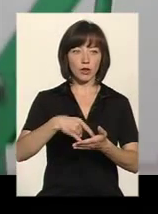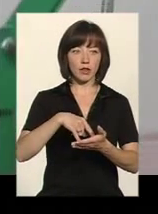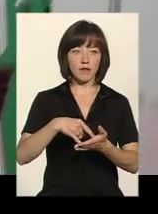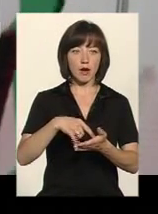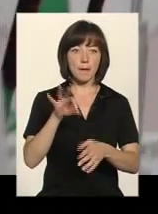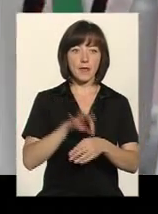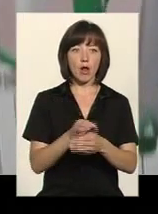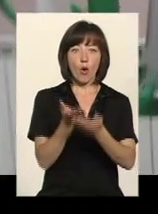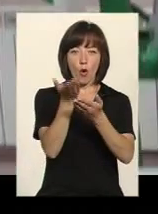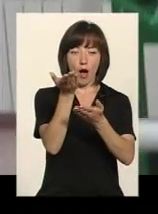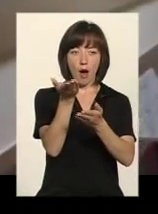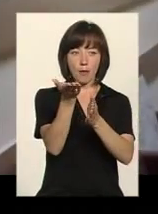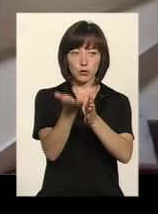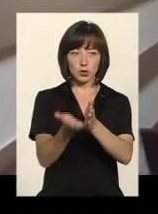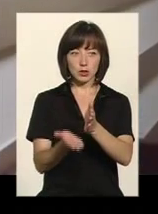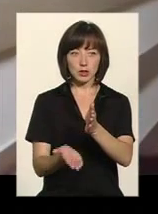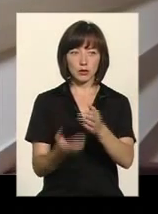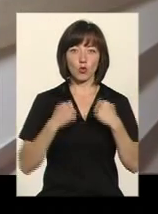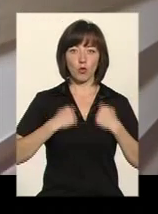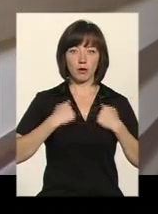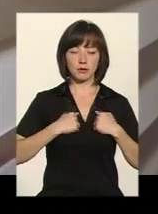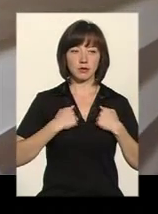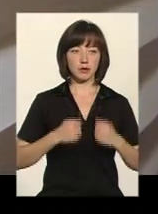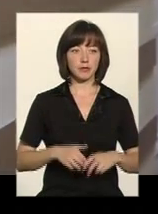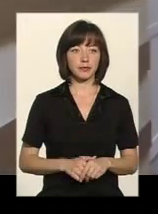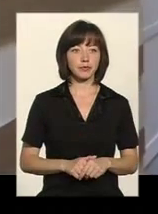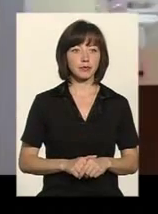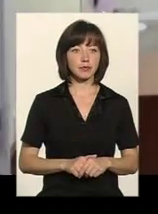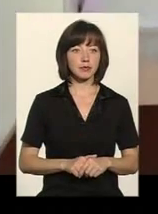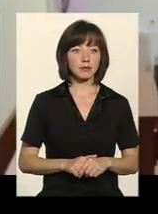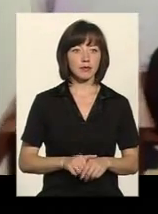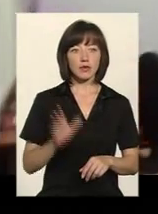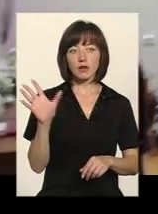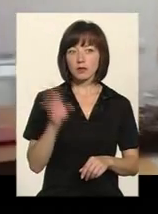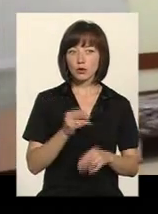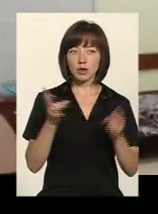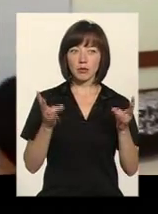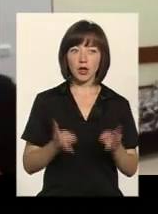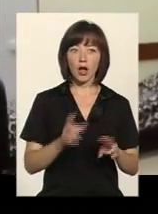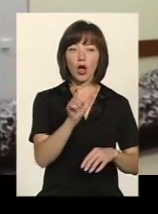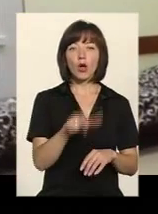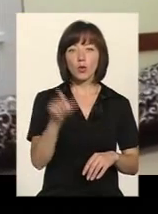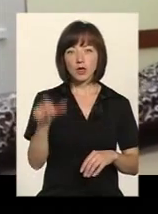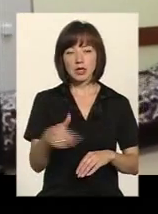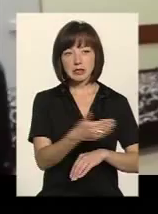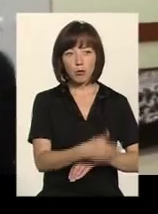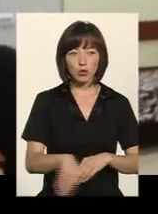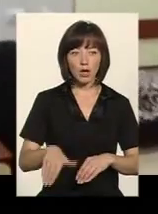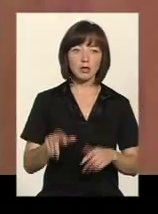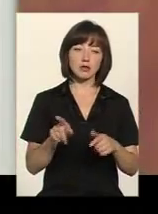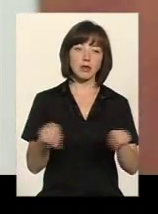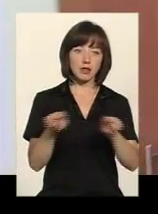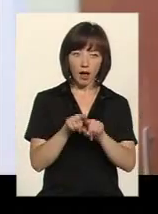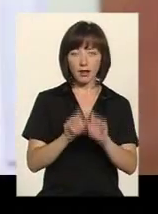опустив в цьому під'ємник і ступати. Всі ці процедури, необхідні, як для людей з ампутаннями, так і